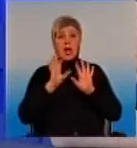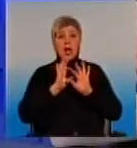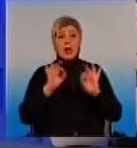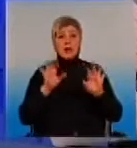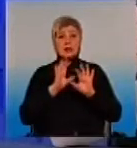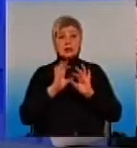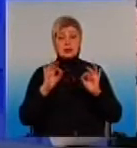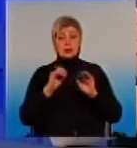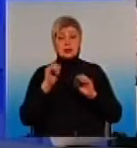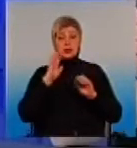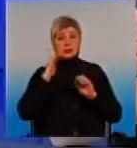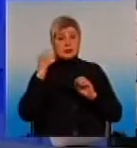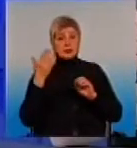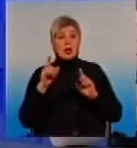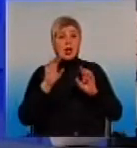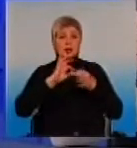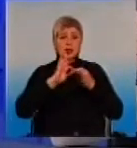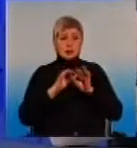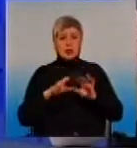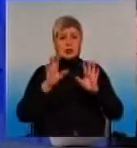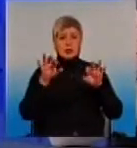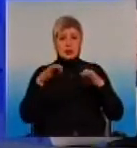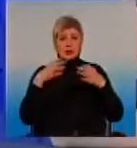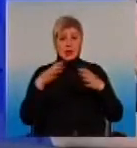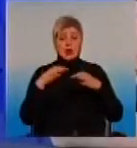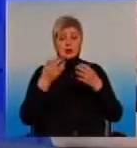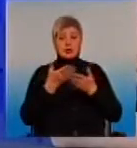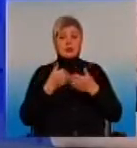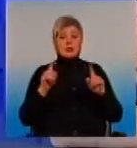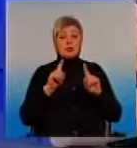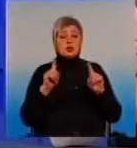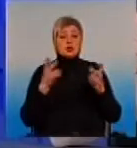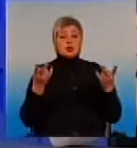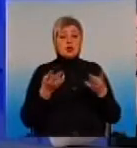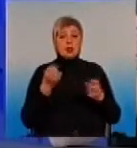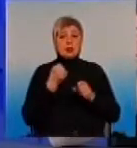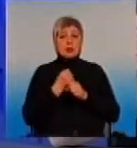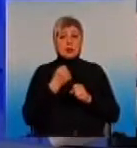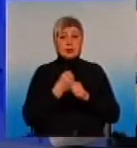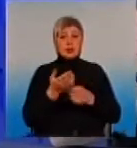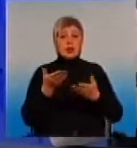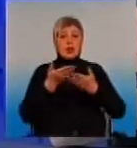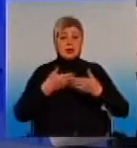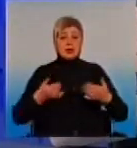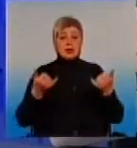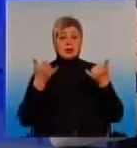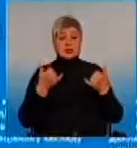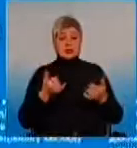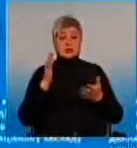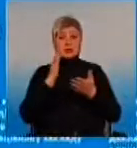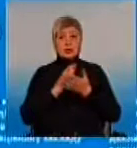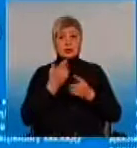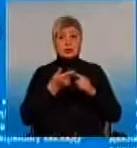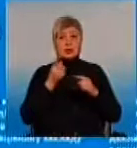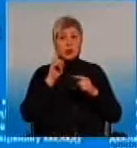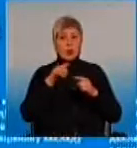нам детально, покроково расскажете, так, что нужно сделать. Отже, мы сейчас находимся на том этапе,